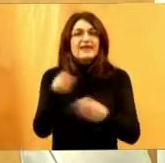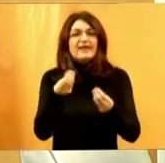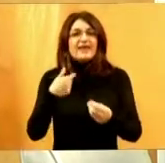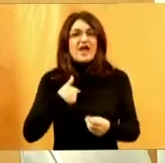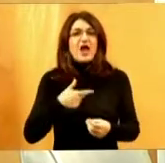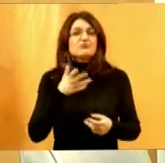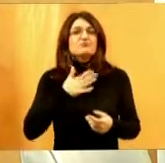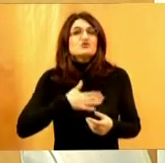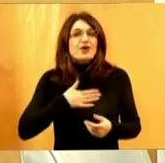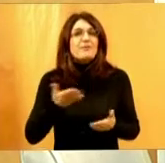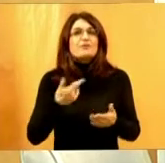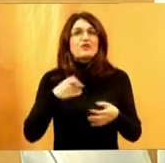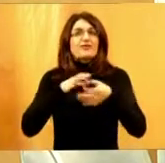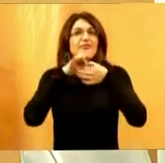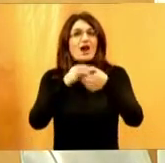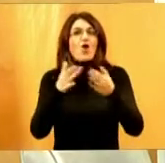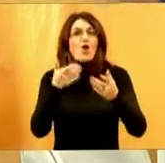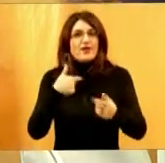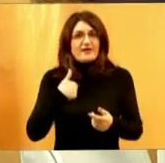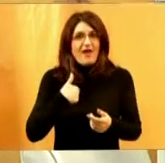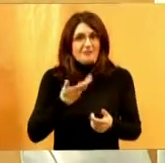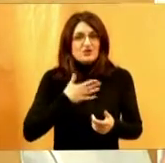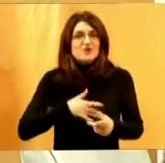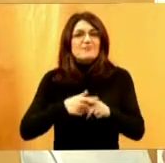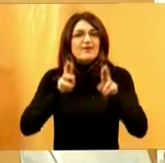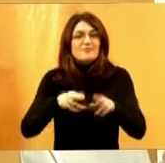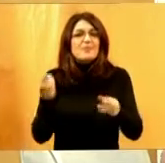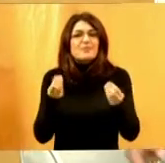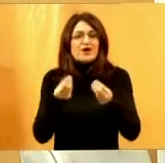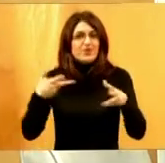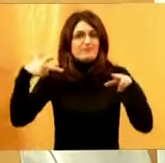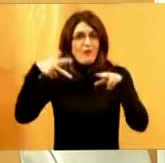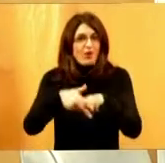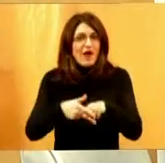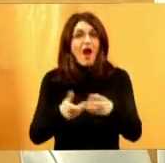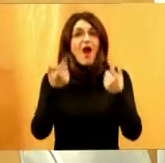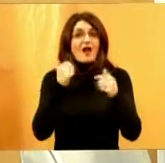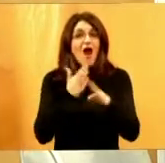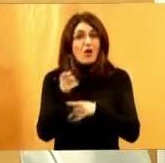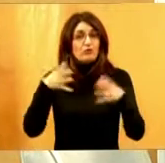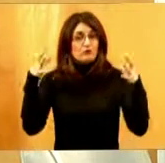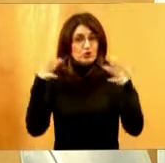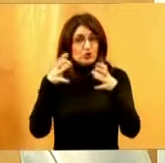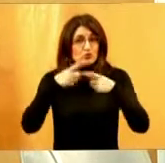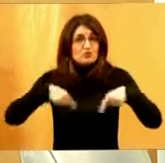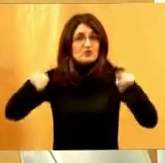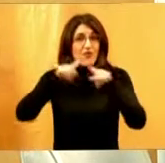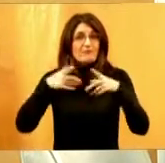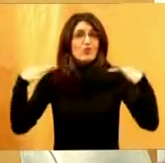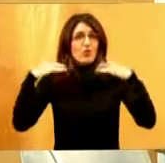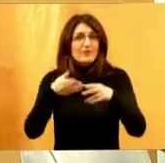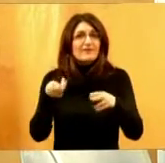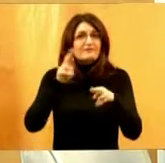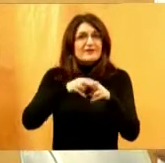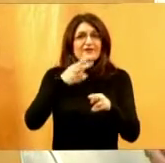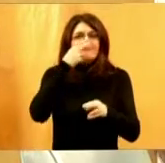svaki put raditi što želimo. Jer smo ograničeni u nekim našim sposobnostima. Ali kada bi društvo se bilo, i kada bi bilo